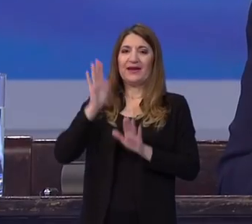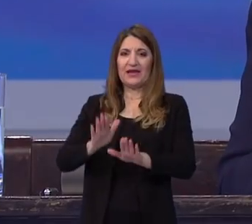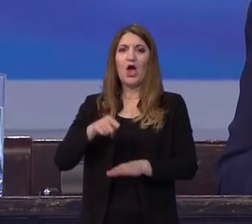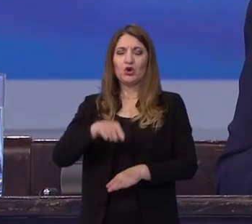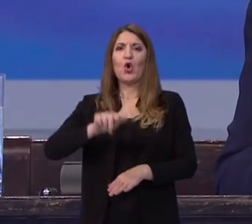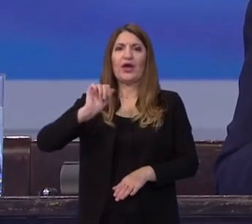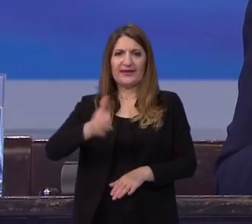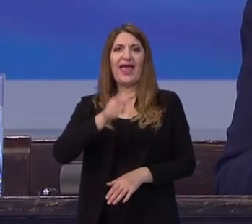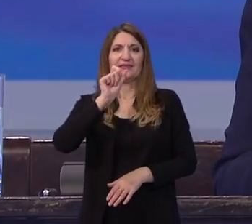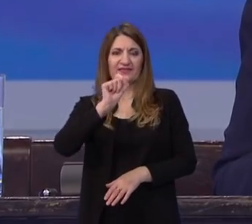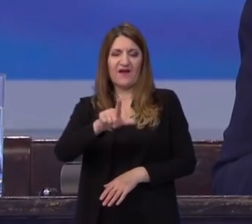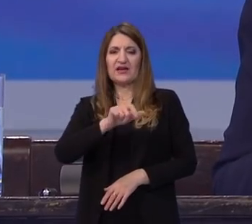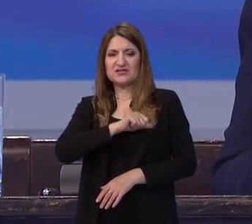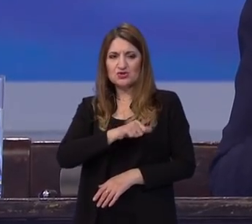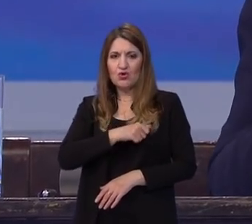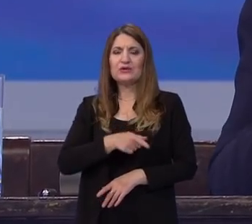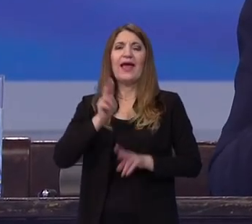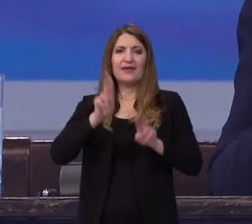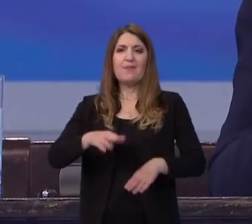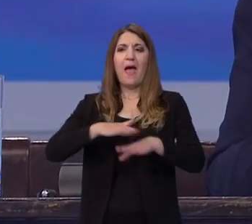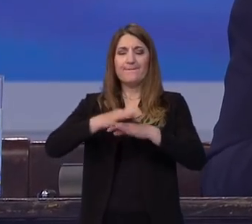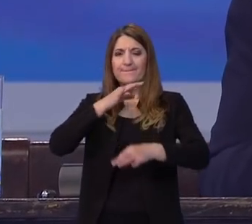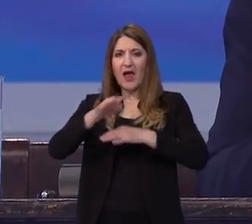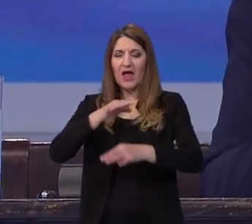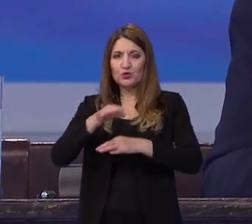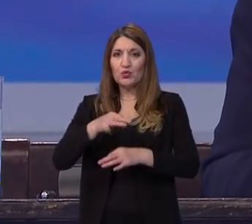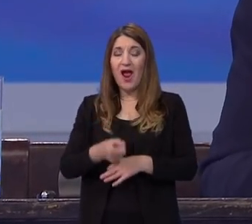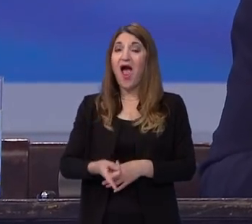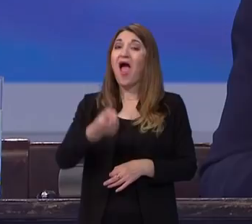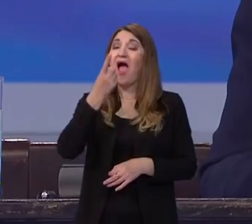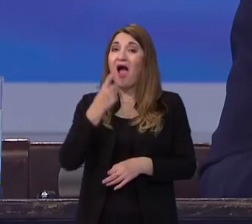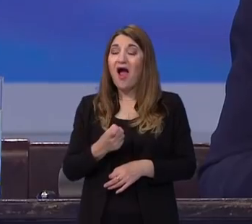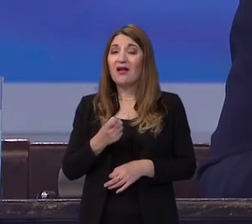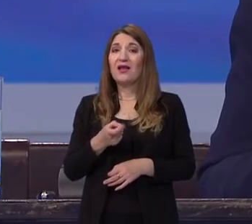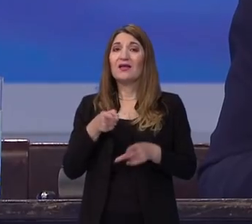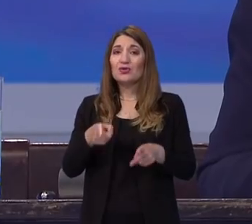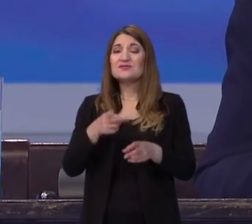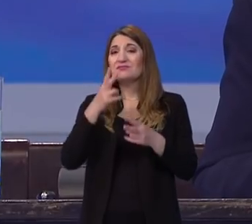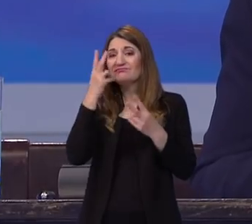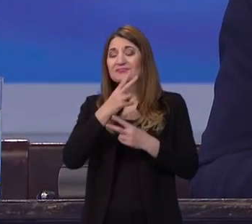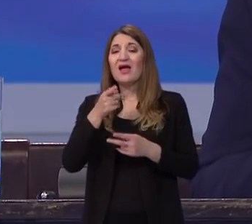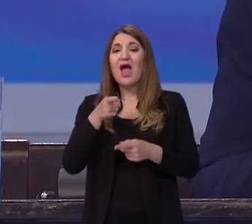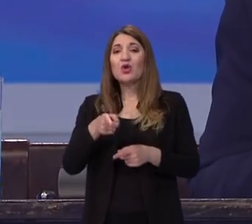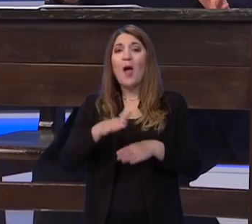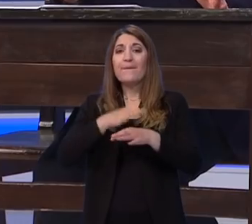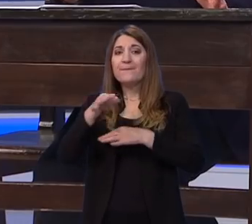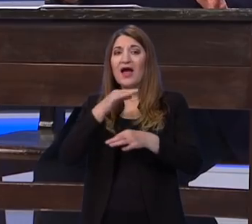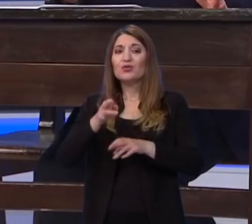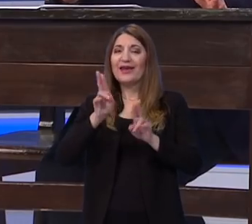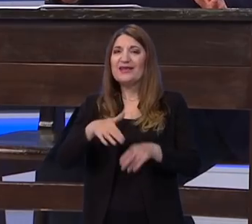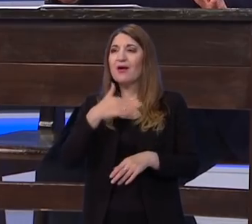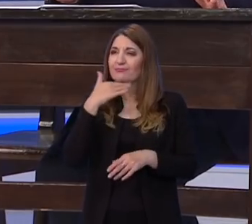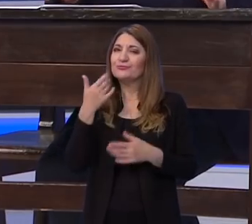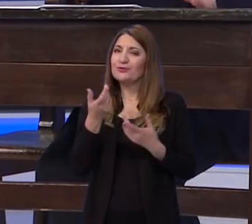je to 12 godina, provodi se matura, međutim, čini se da ta matura ima i dosta svojih